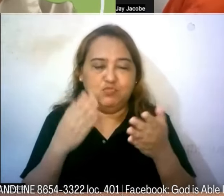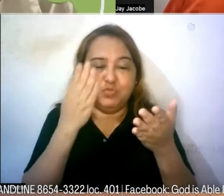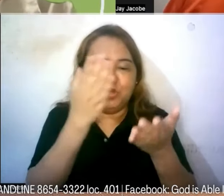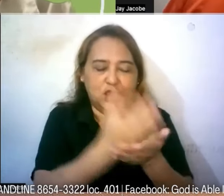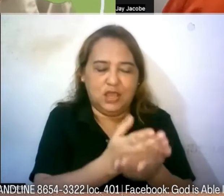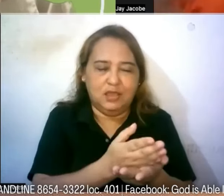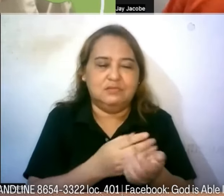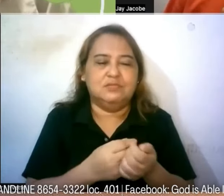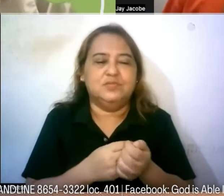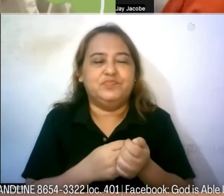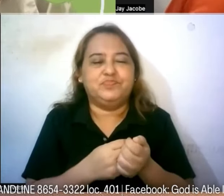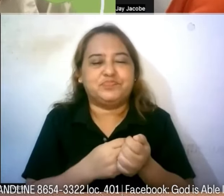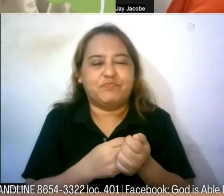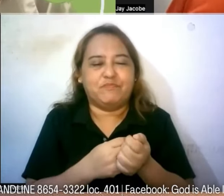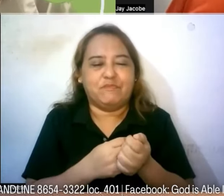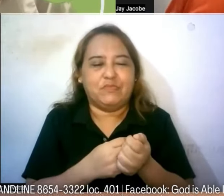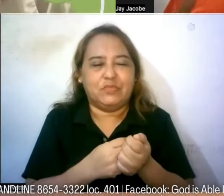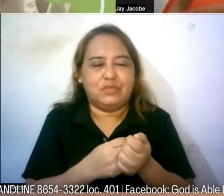kagad